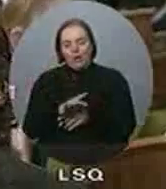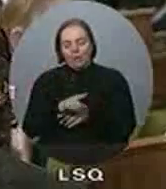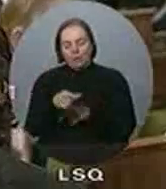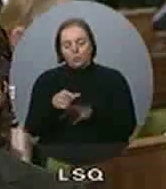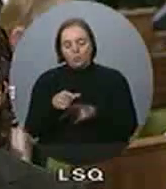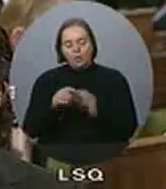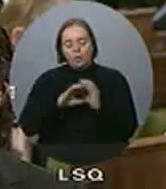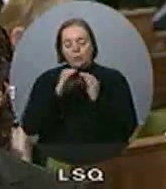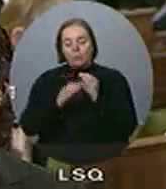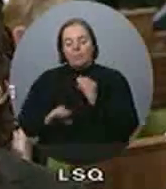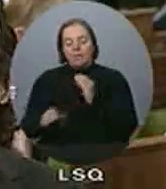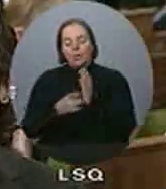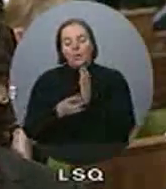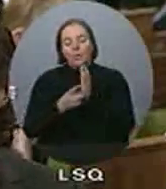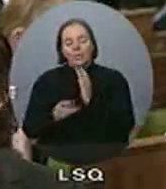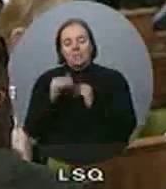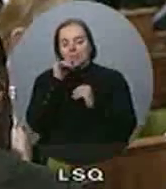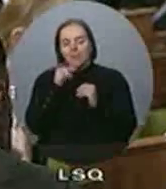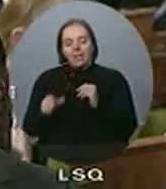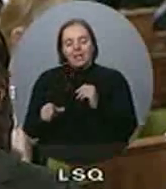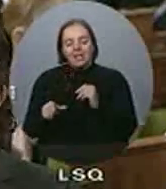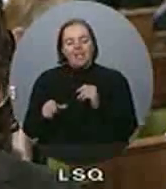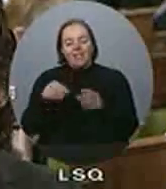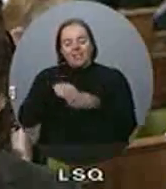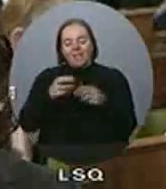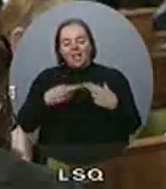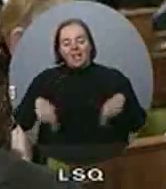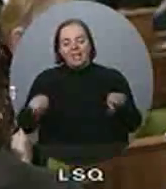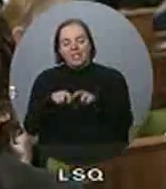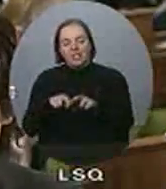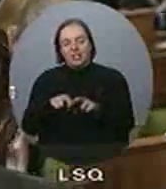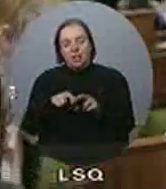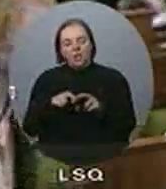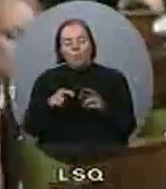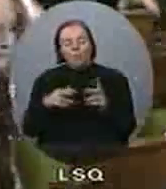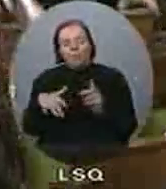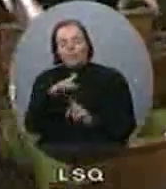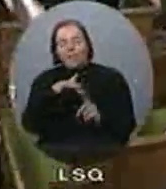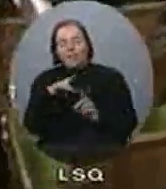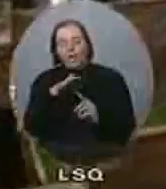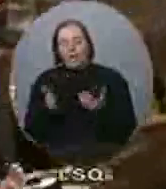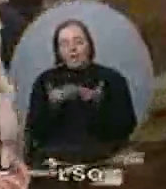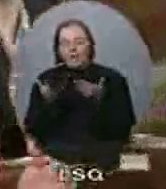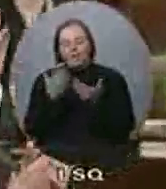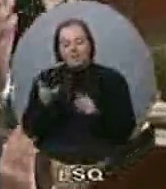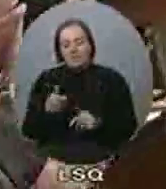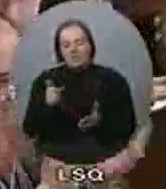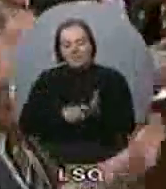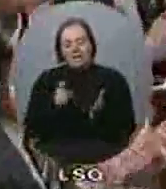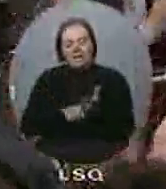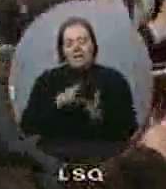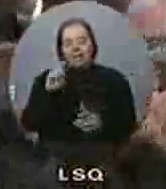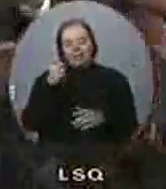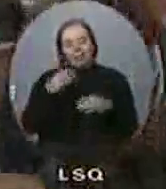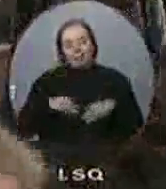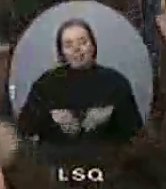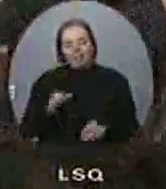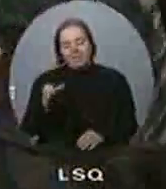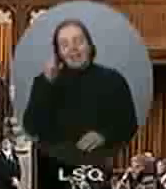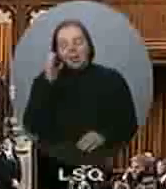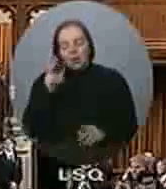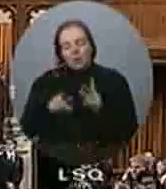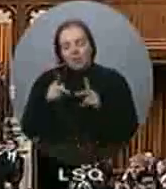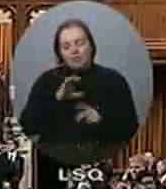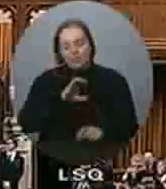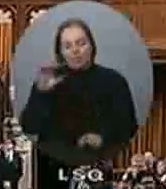passer le pipeline dans des régions écologiquement sensibles. Quand le premier ministre écoutera-t-il enfin les